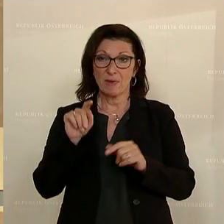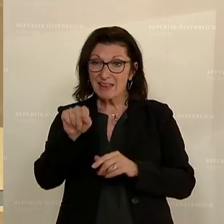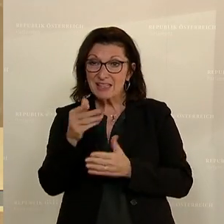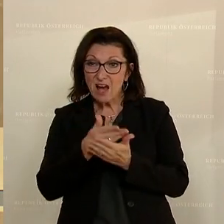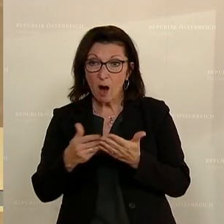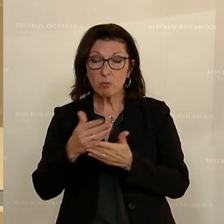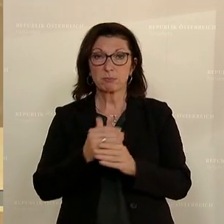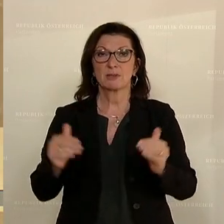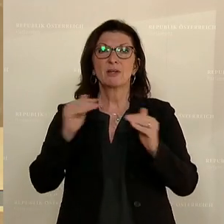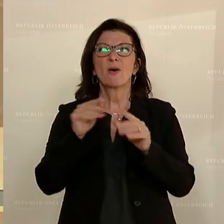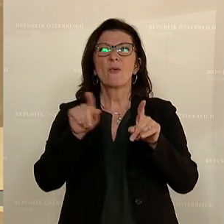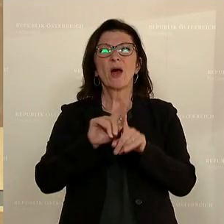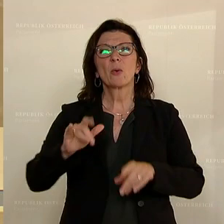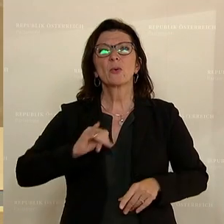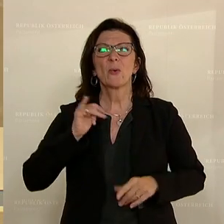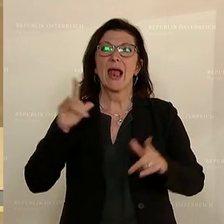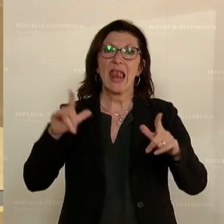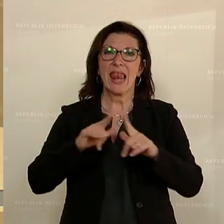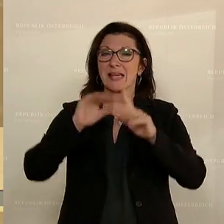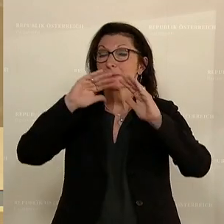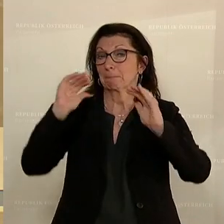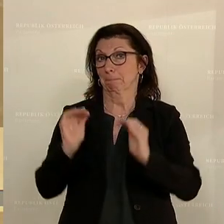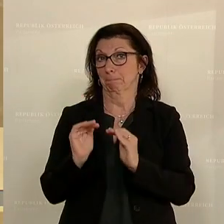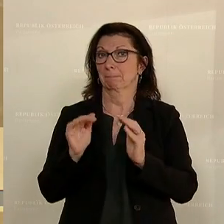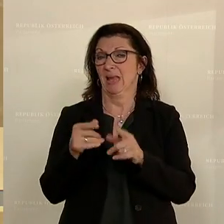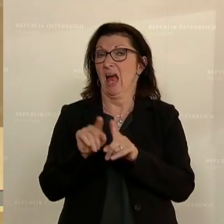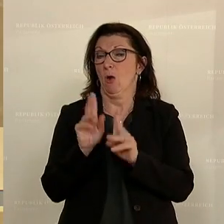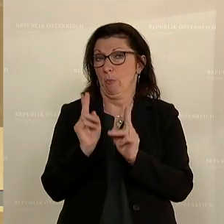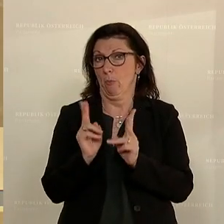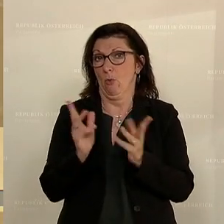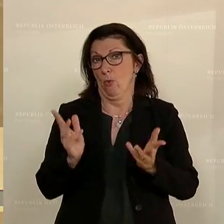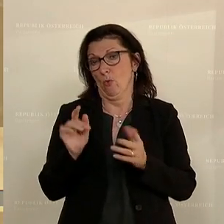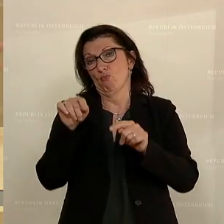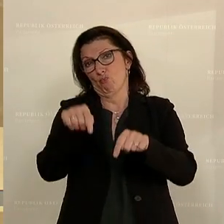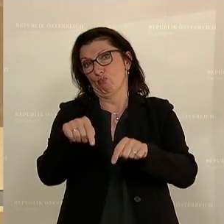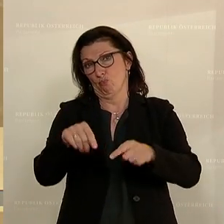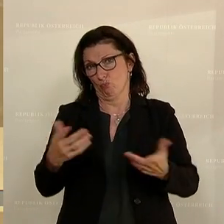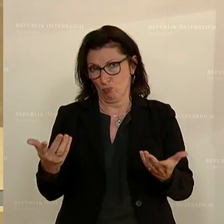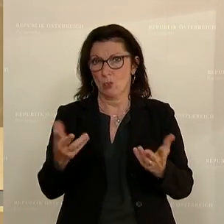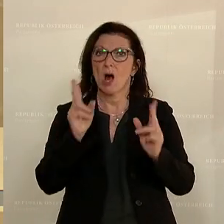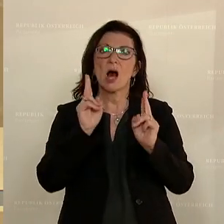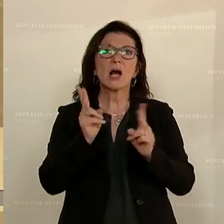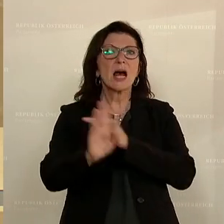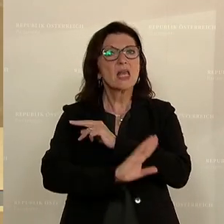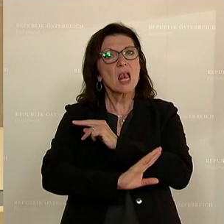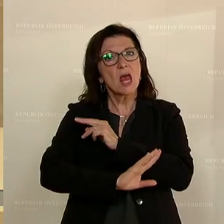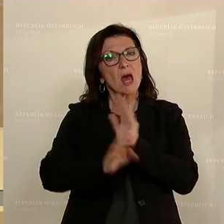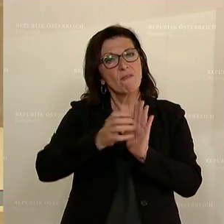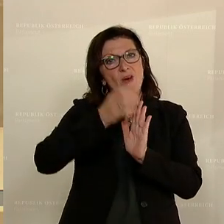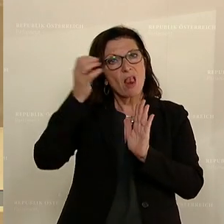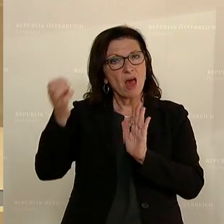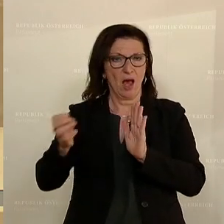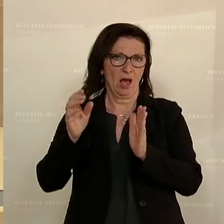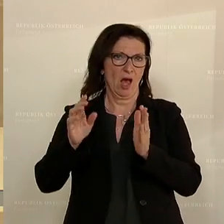leistungsschwächere Jugendliche besteht auch die Möglichkeit, hier eine verlängerte Lehrzeit zu